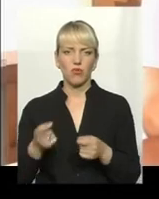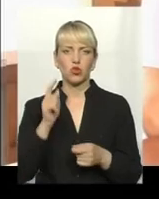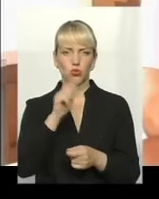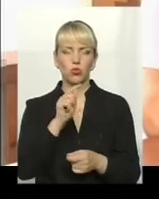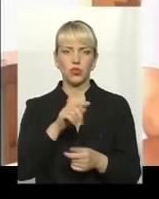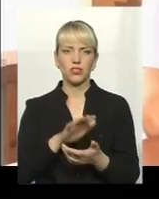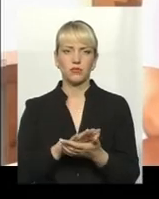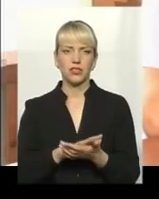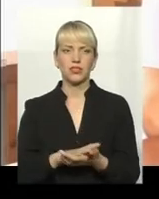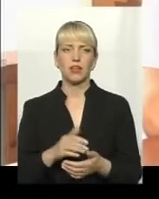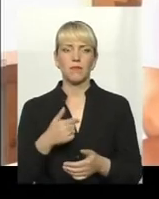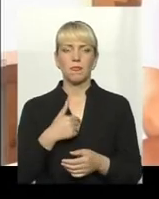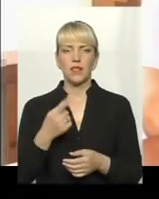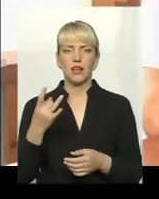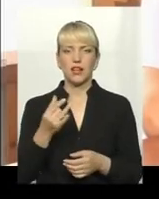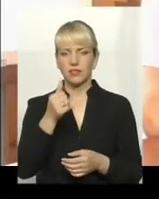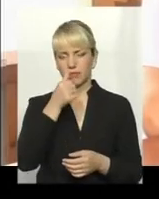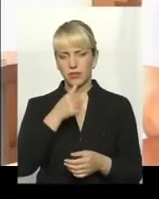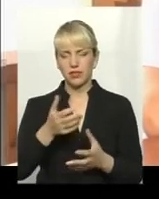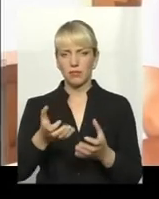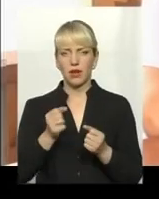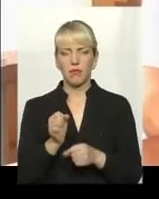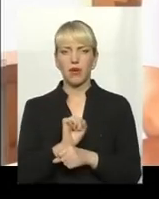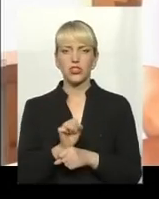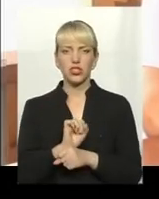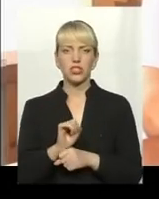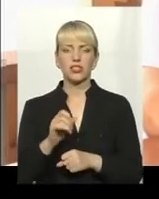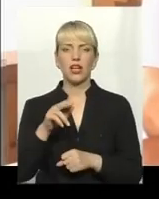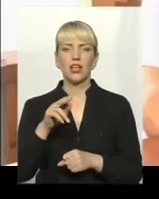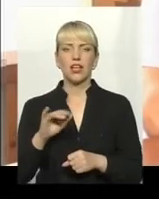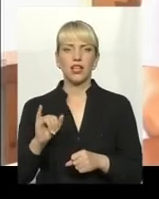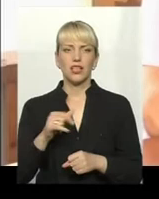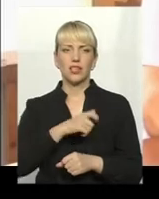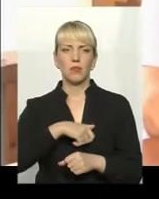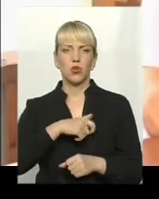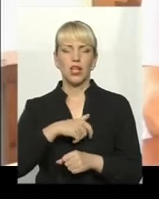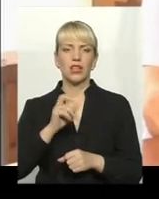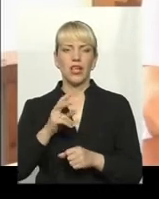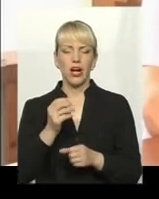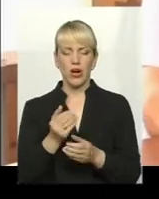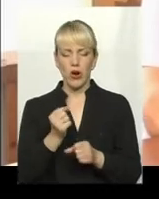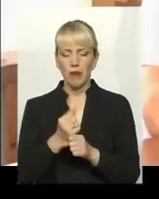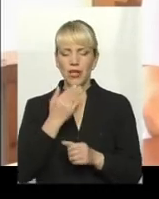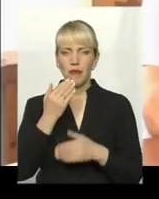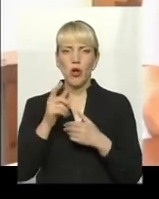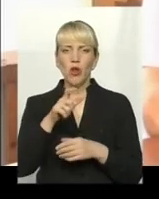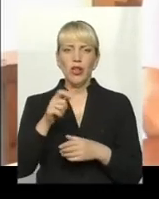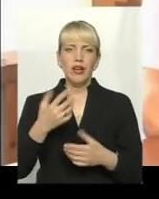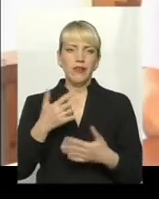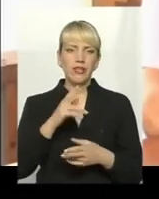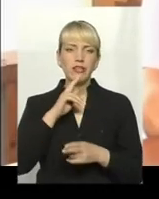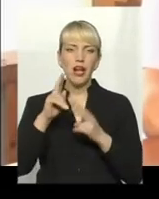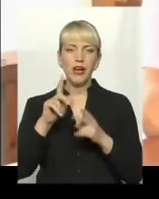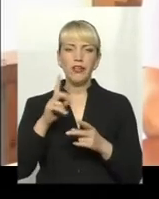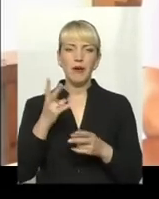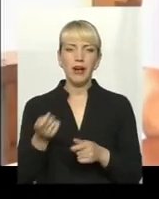ми пускаємо раз в місяць машину, по сільському ранку це як депутати нам запрос роблять, що вже люди жаліються, що треба вивезти сміття,